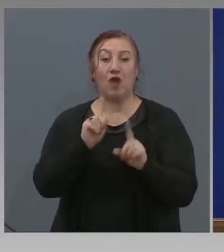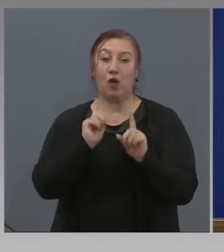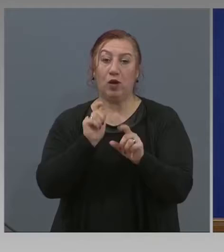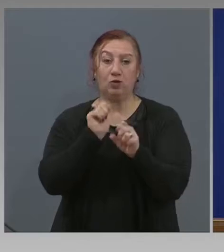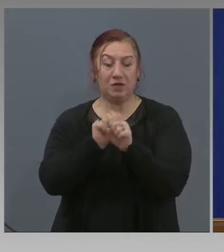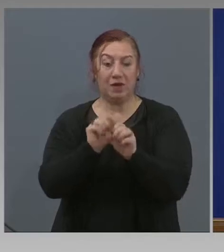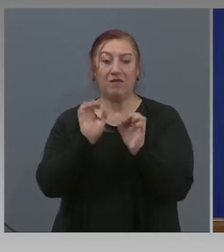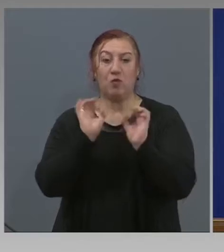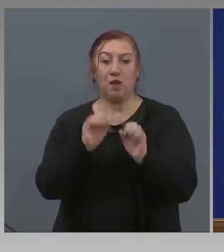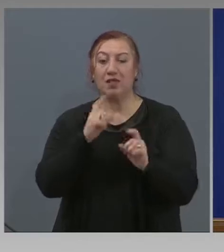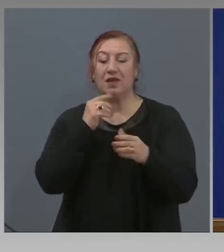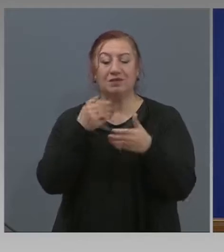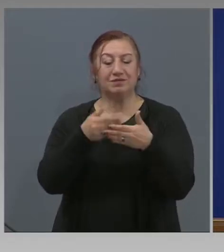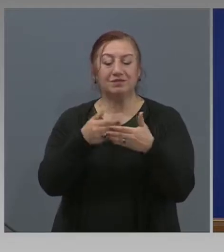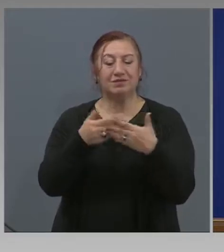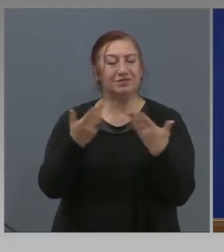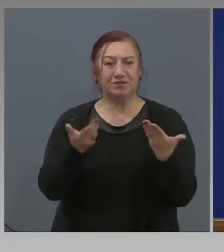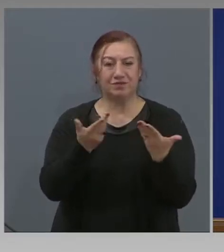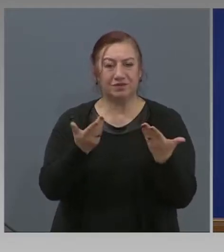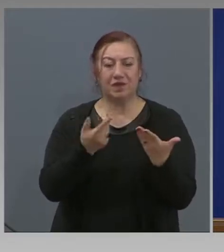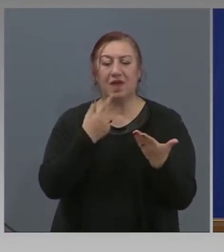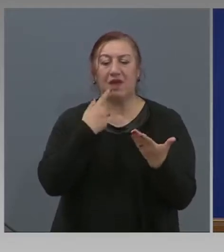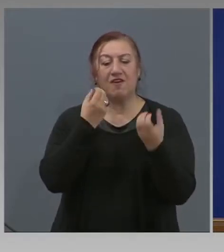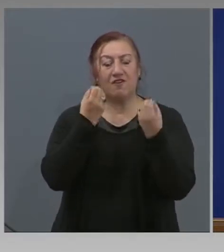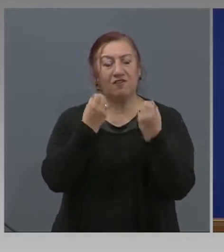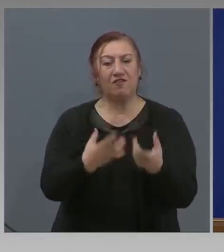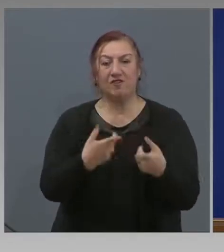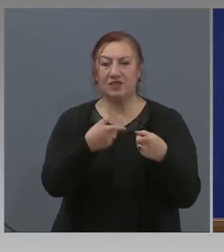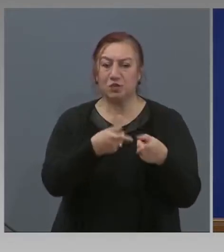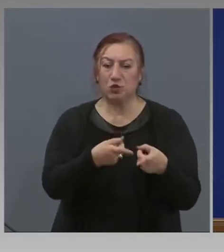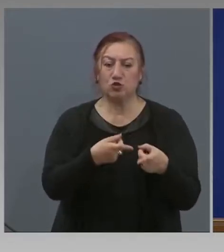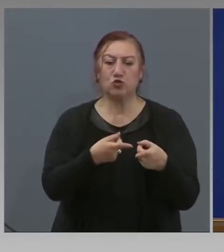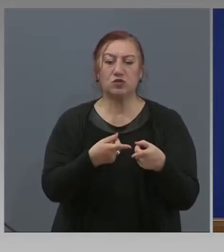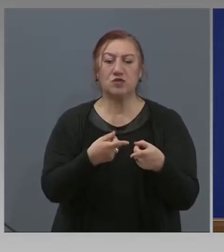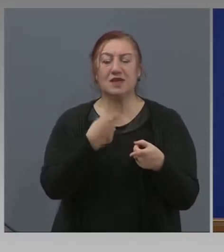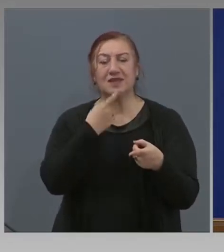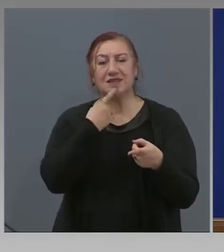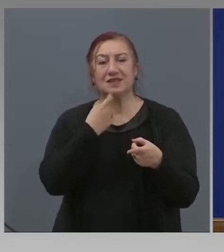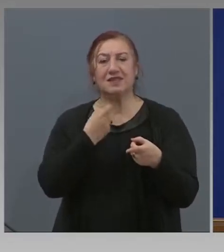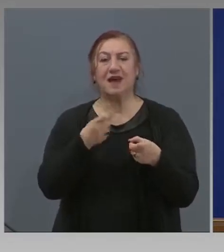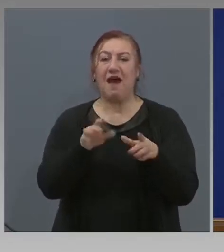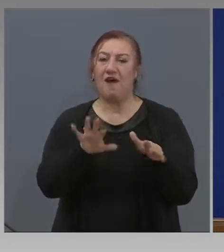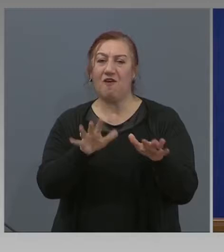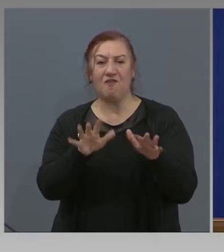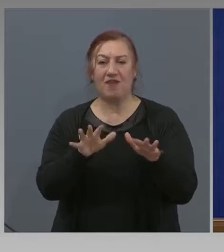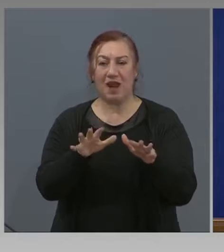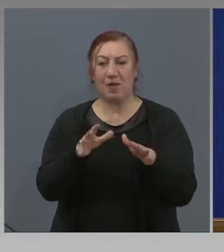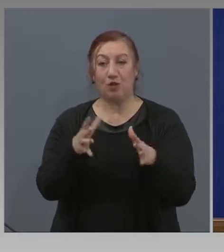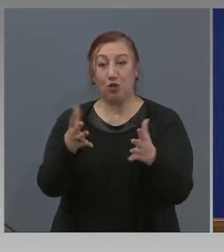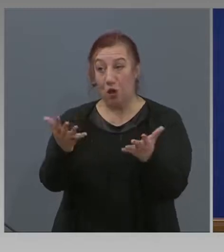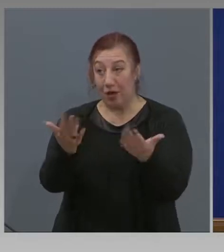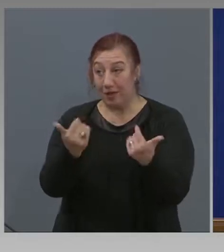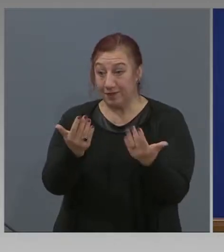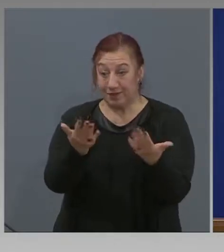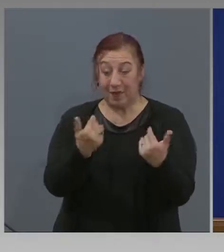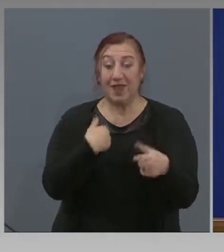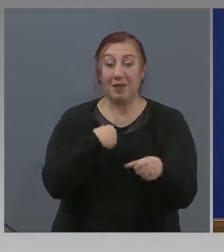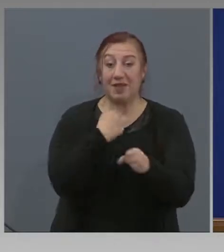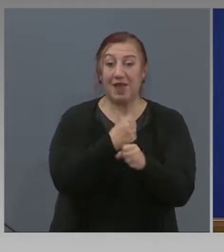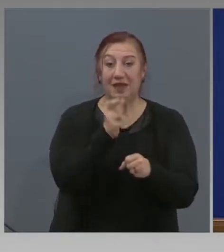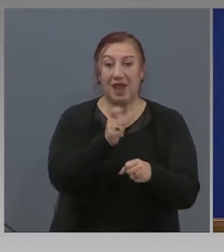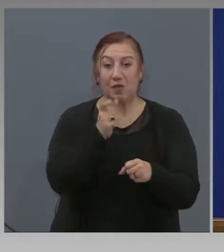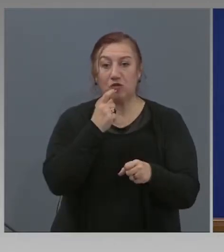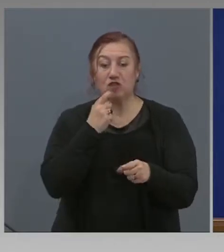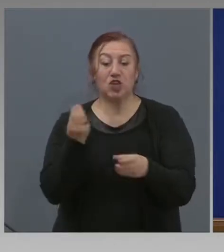момента по отношение на възможността за временно наемане на работници за прибиране на реколтата,